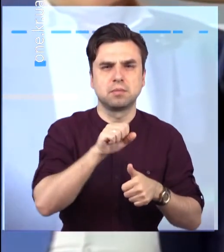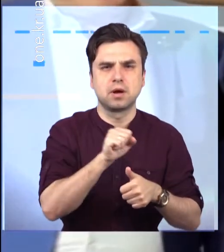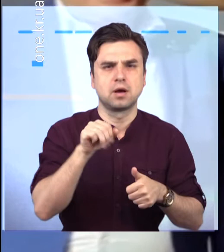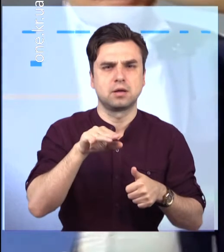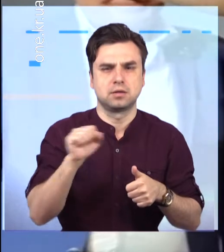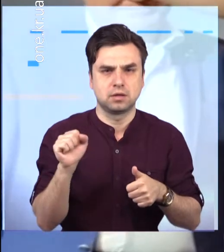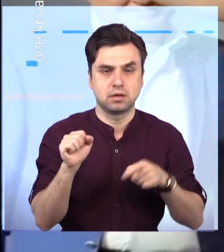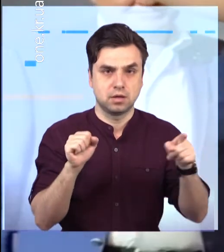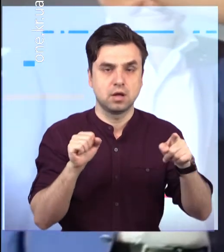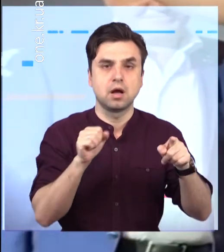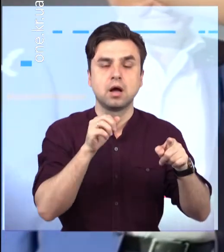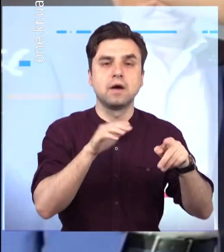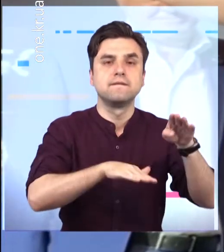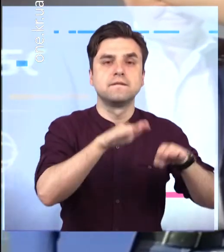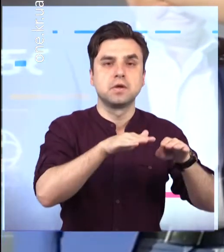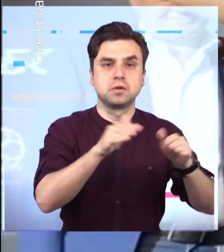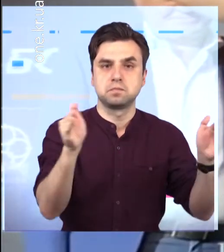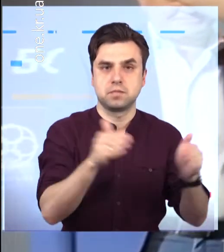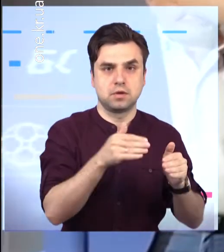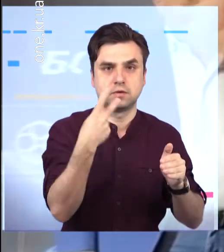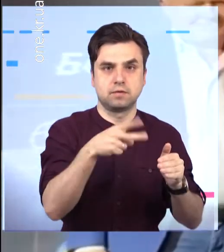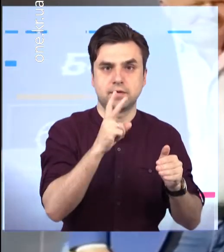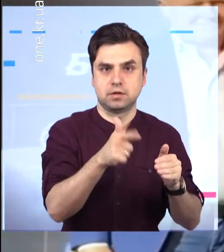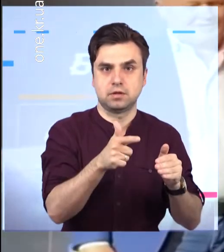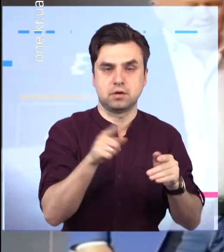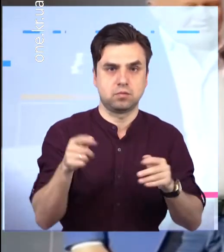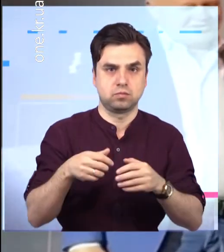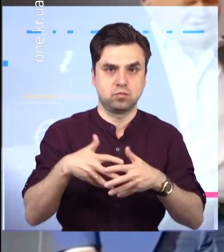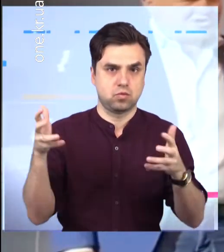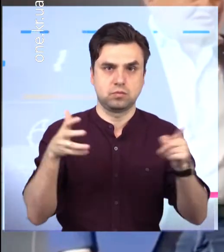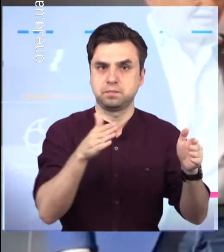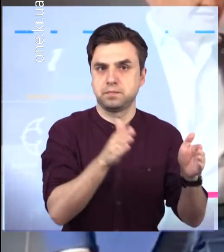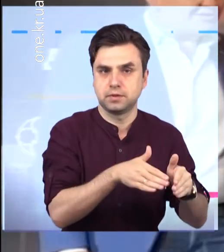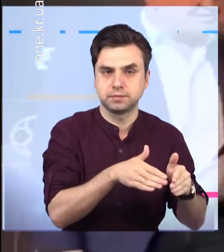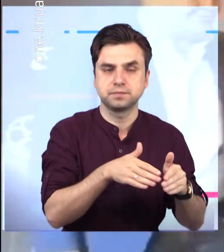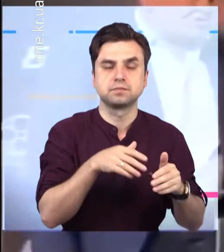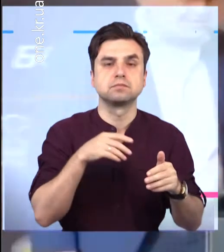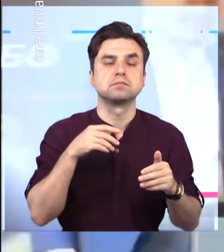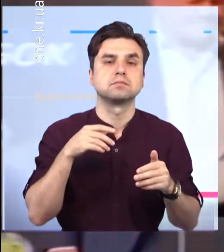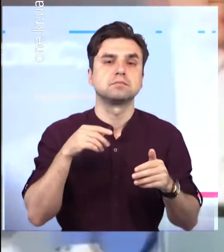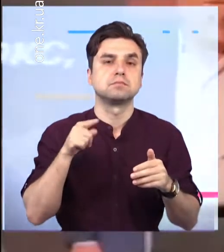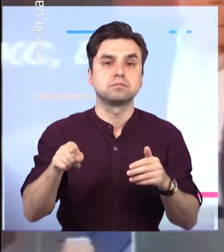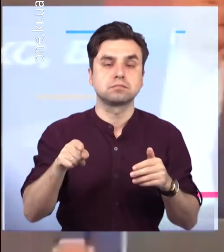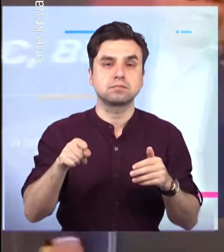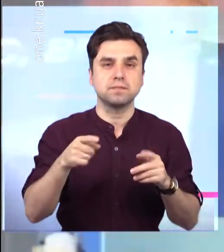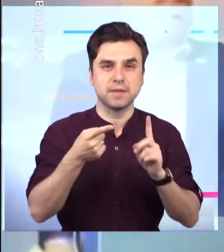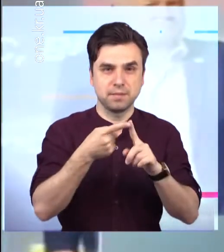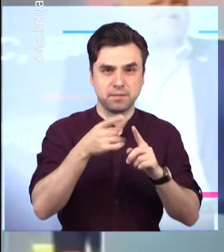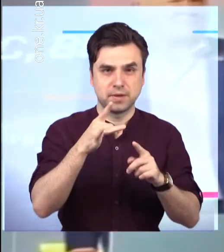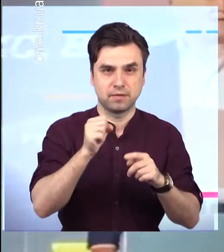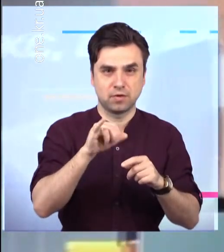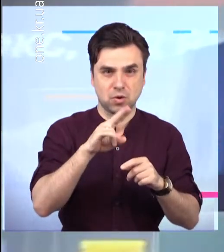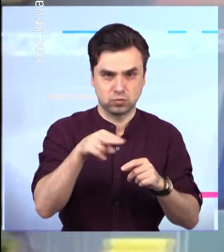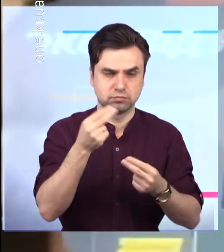Адуашвілі, який легше криворіжця на прізвисько Халк на 20 кілограмів. Ігор домінував на ринзі вже наприкінці